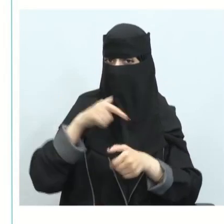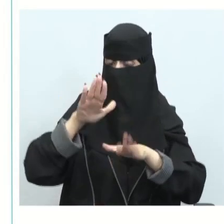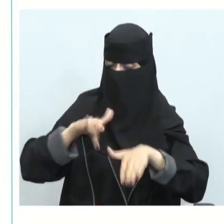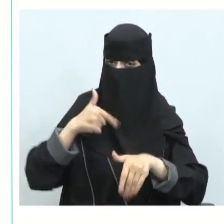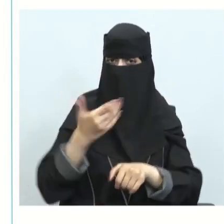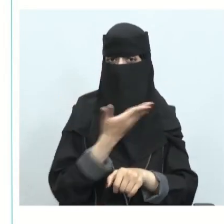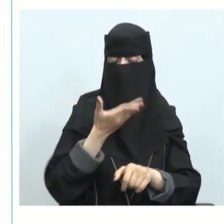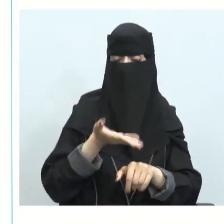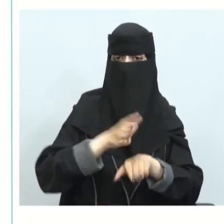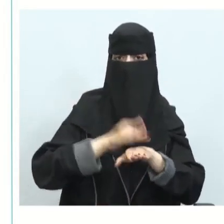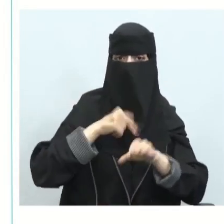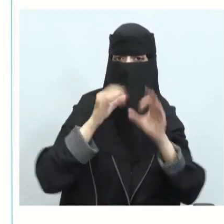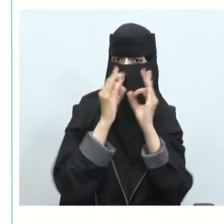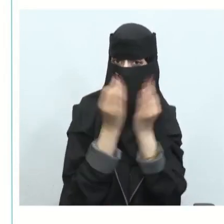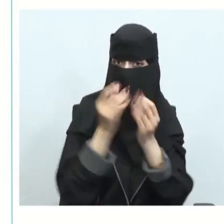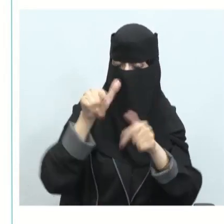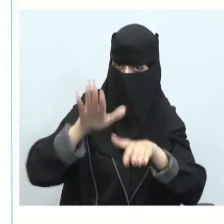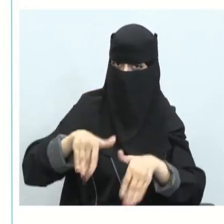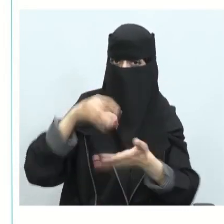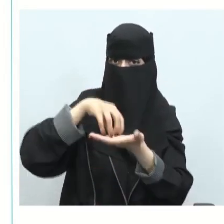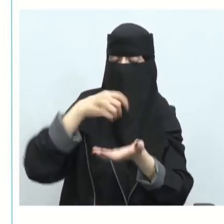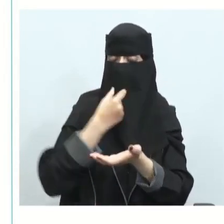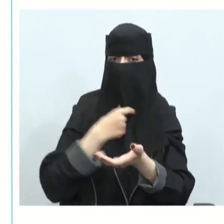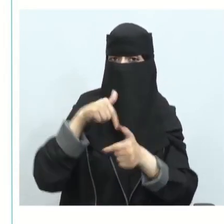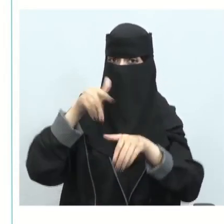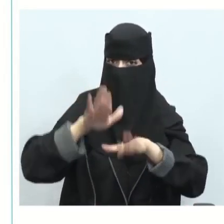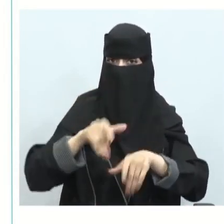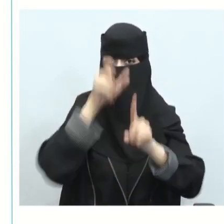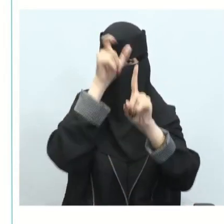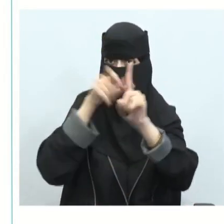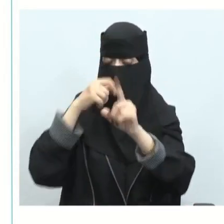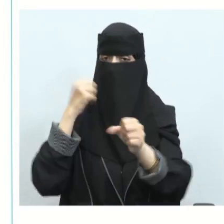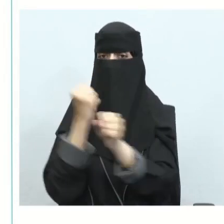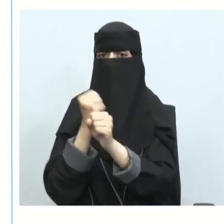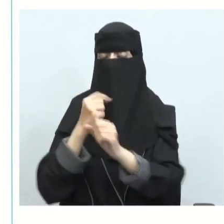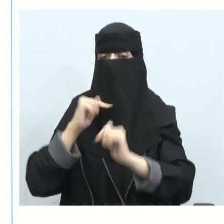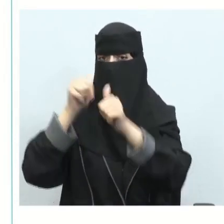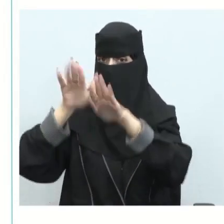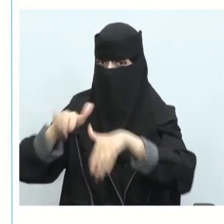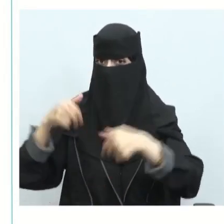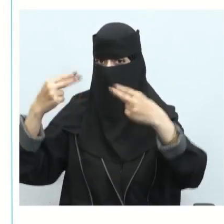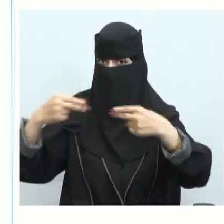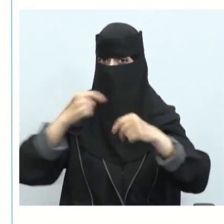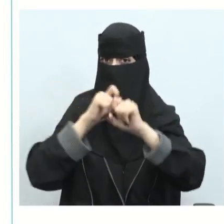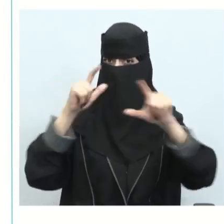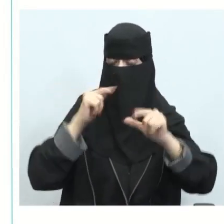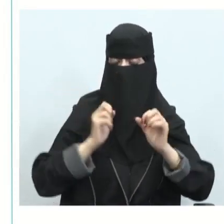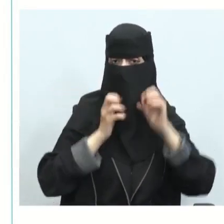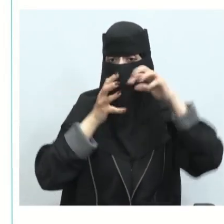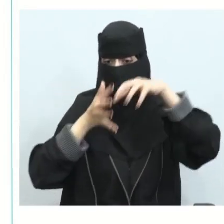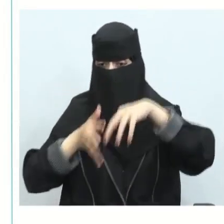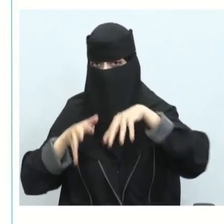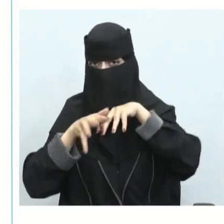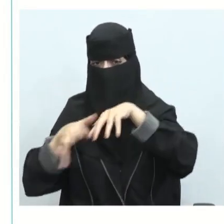مؤثرة على المجتمع في منطقة الرياض وأيضا هناك مشغلين لهذه الفعالية من المواضح أيضا أن التدفق الكبير